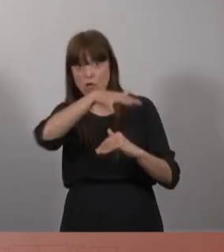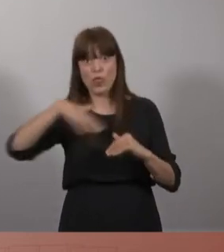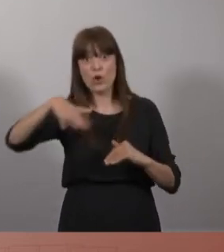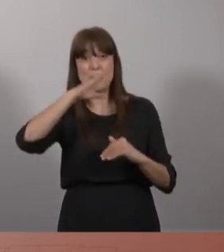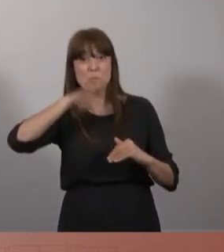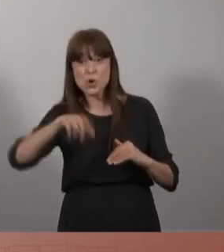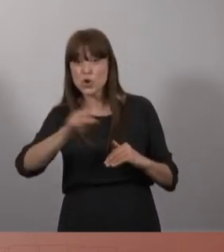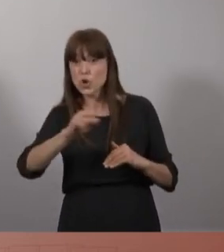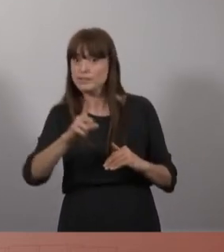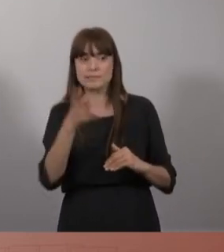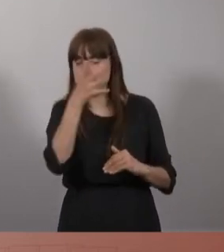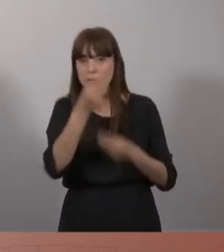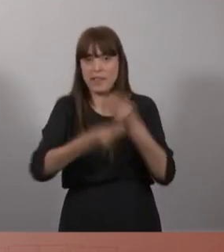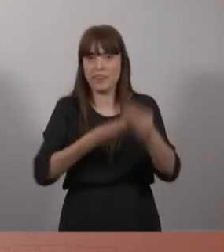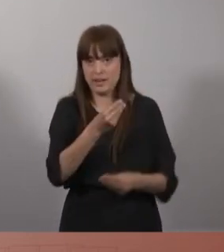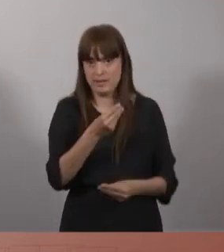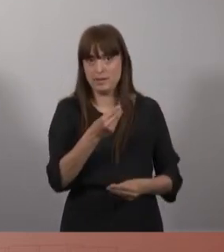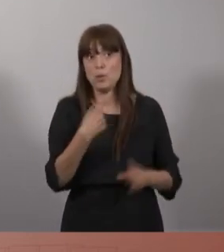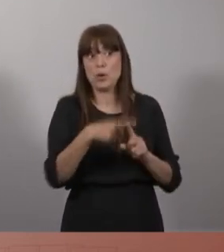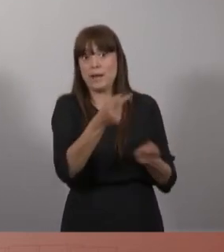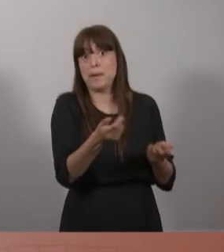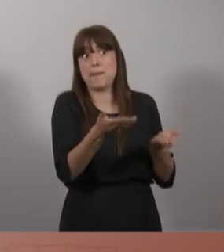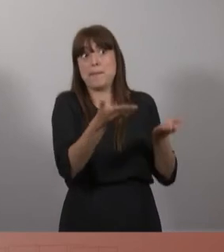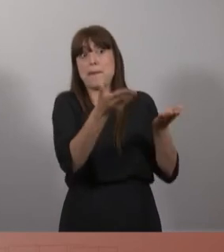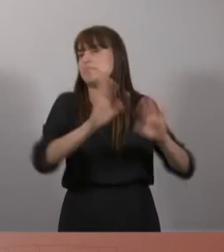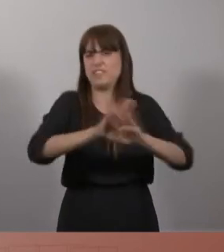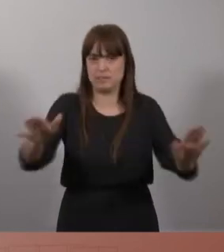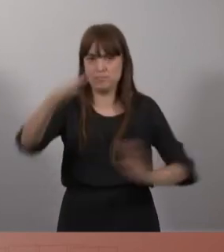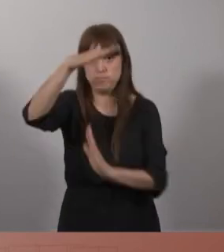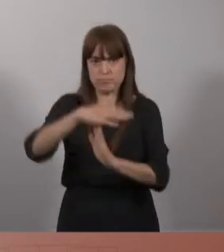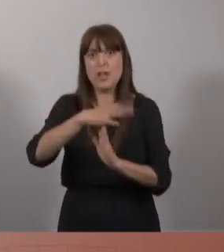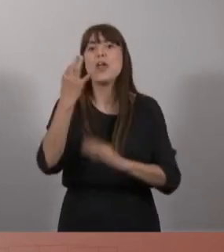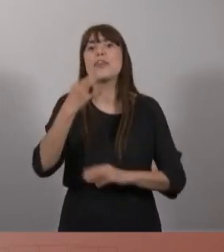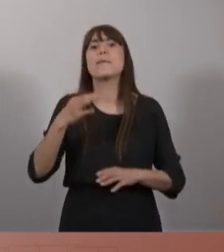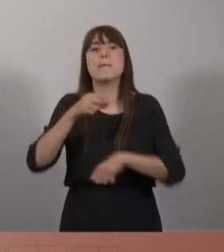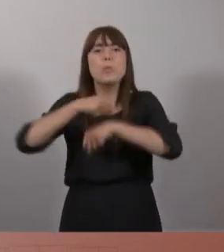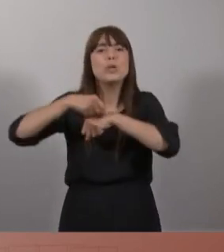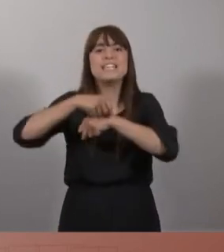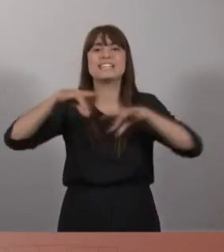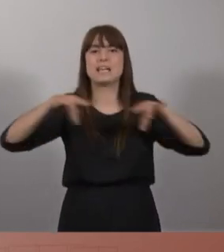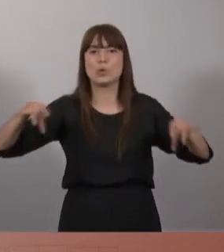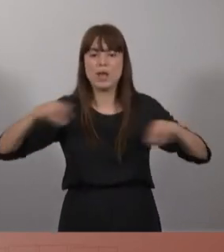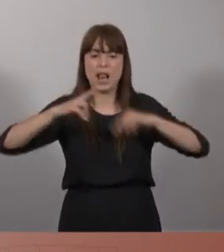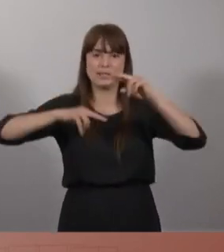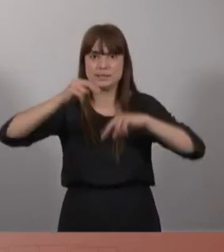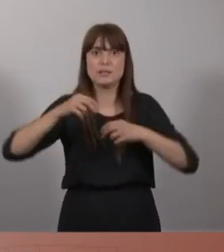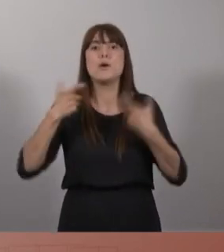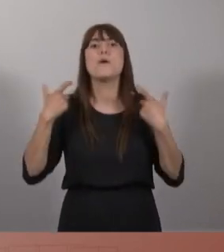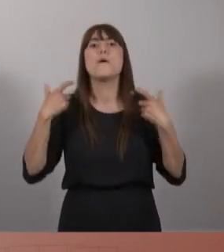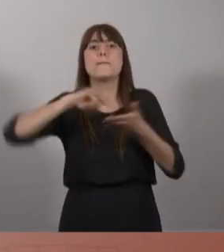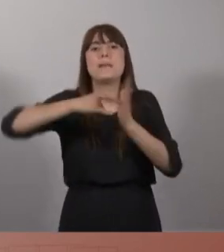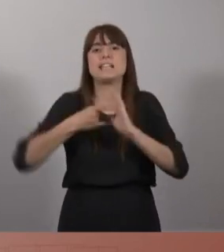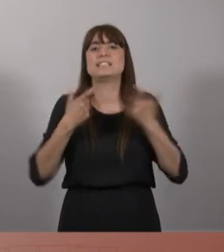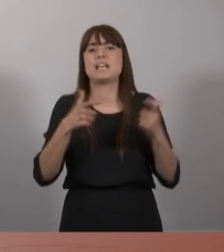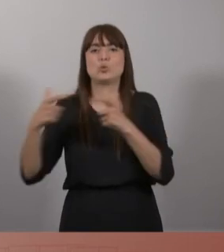hi haurà plusvàlues, sinó que fem-lo a través de polítiques territorials, a través de plans sectorials, els que